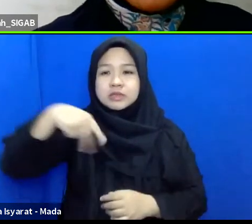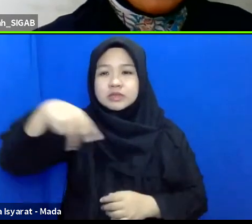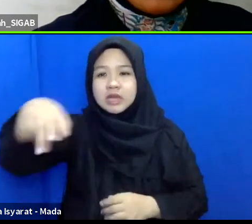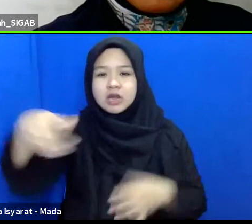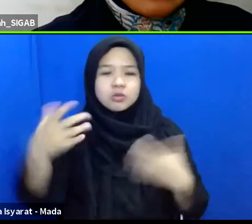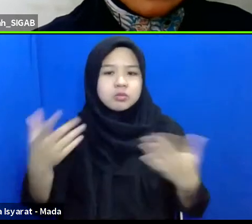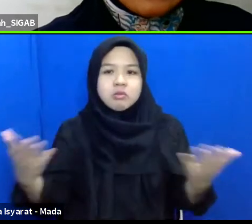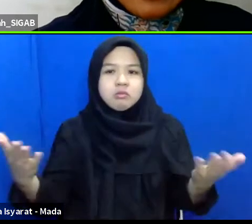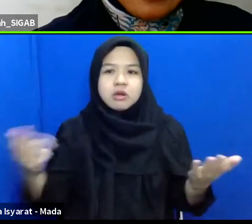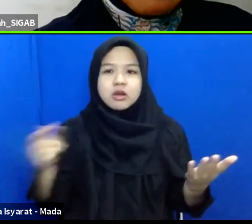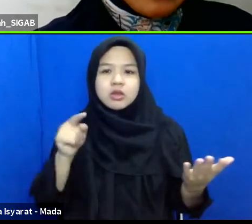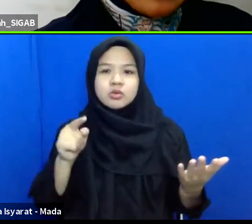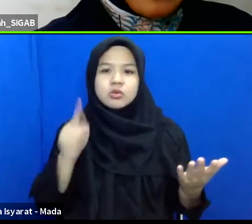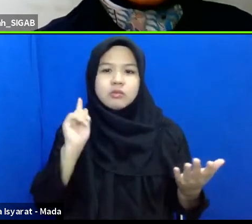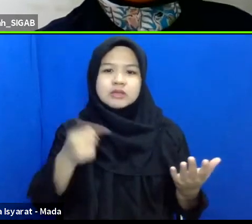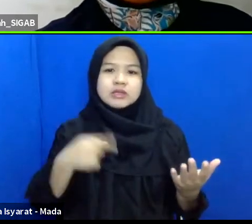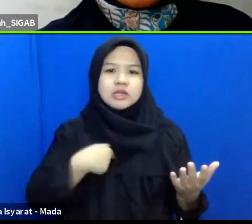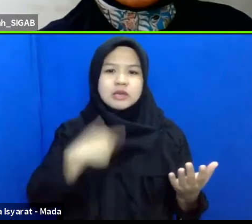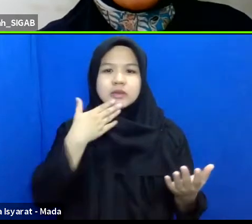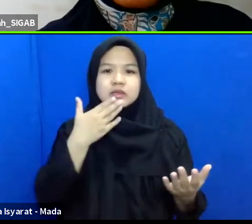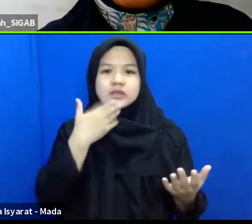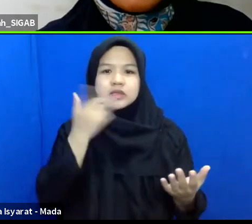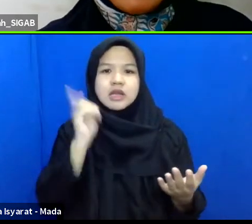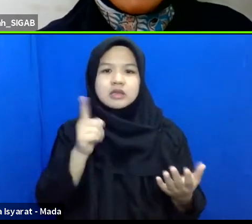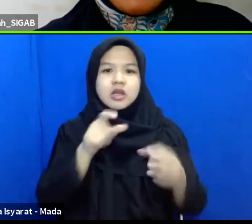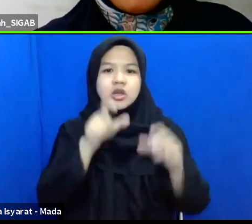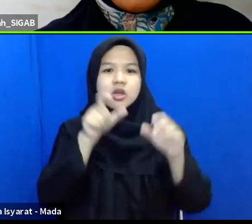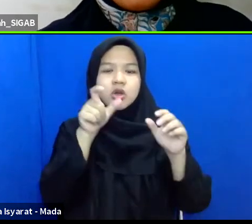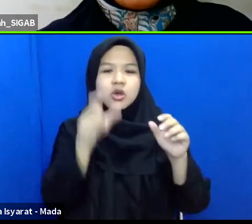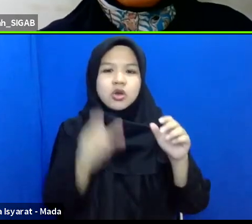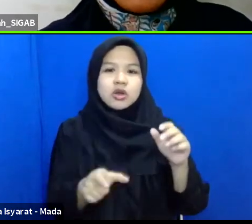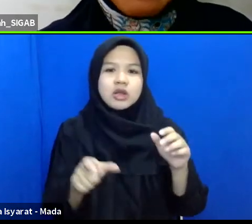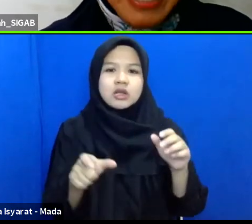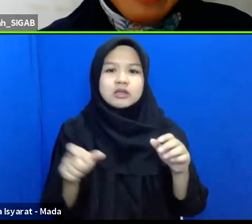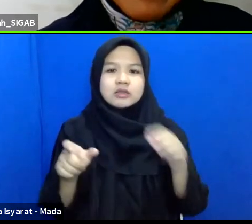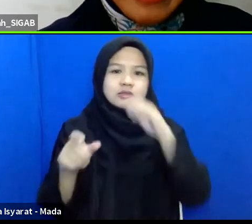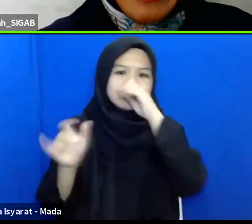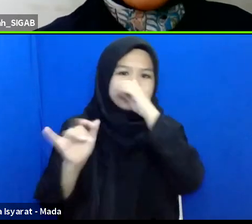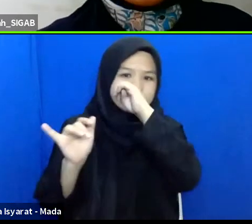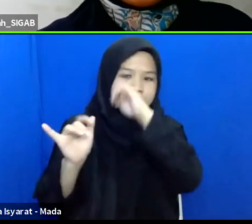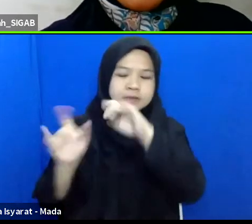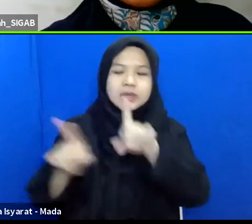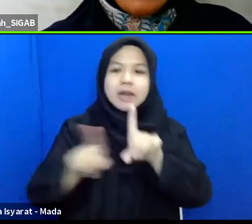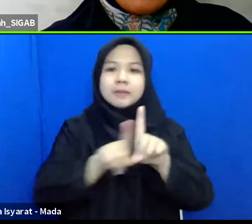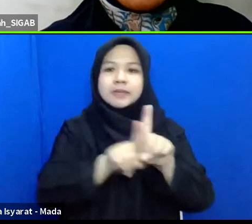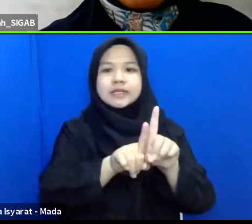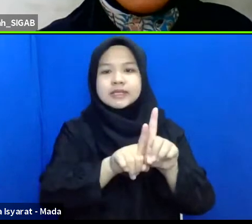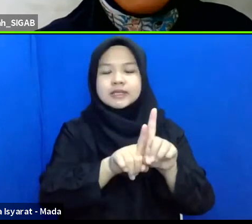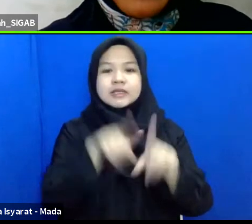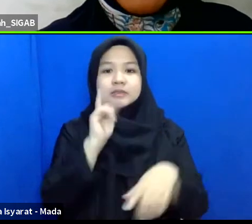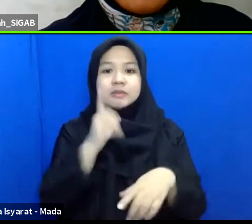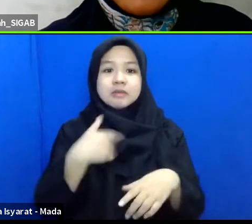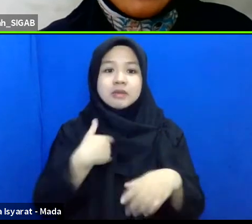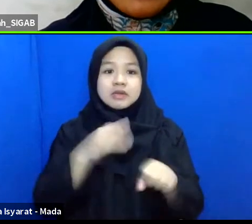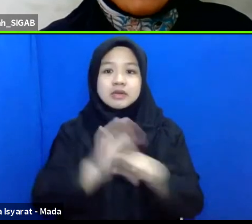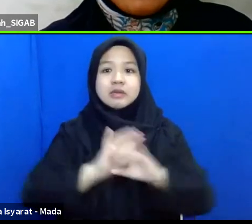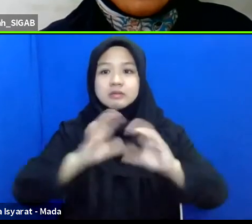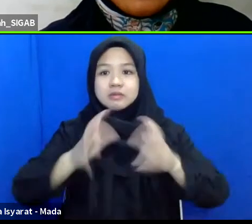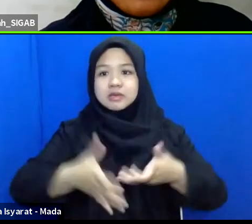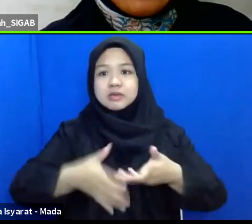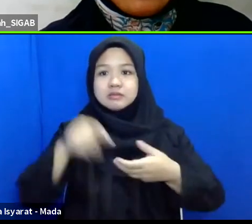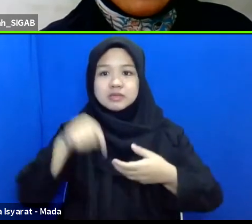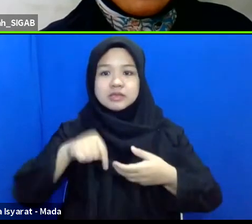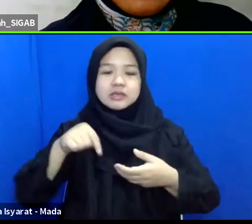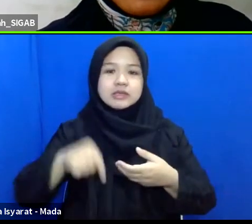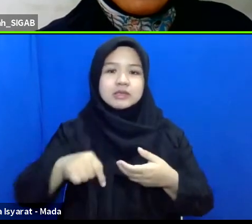bagaimana itu pasti saya biasanya ada orang yang kemudian kadang menjadi pendamping nah karena ada pandemi covid ini